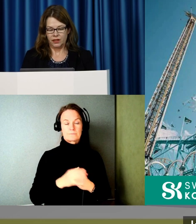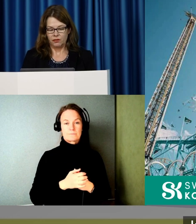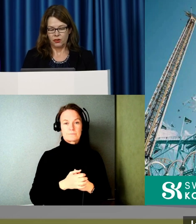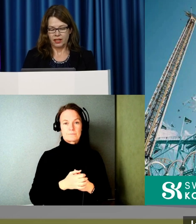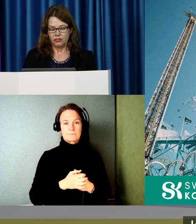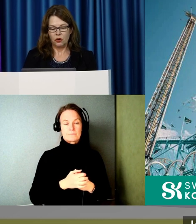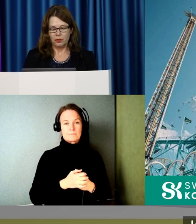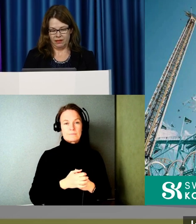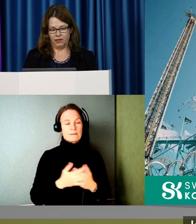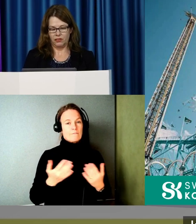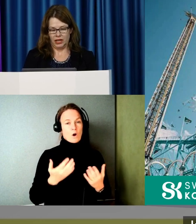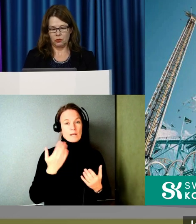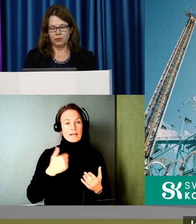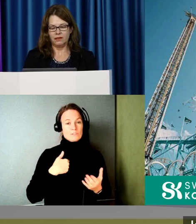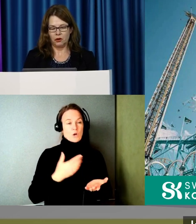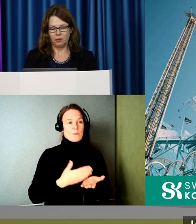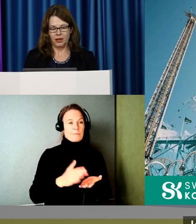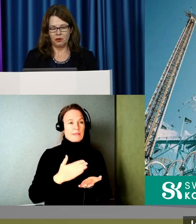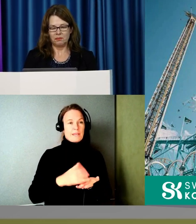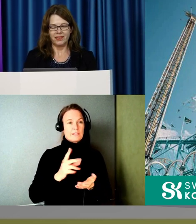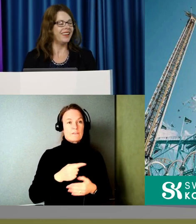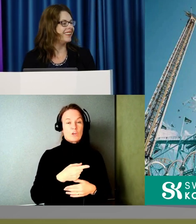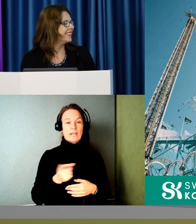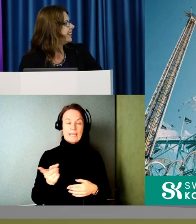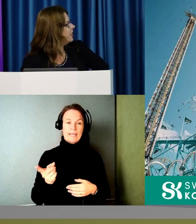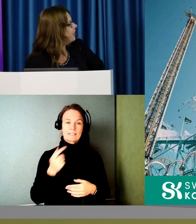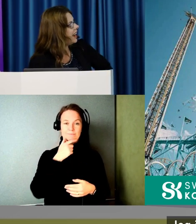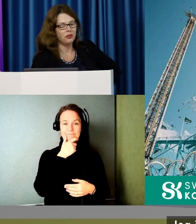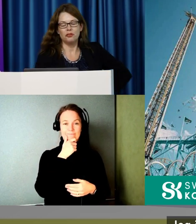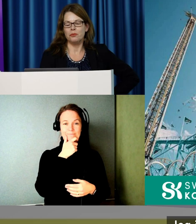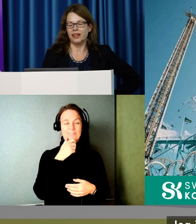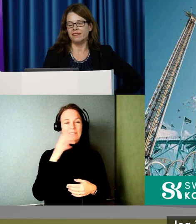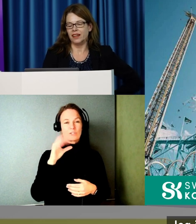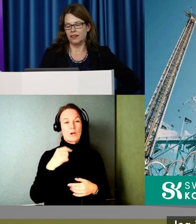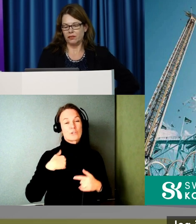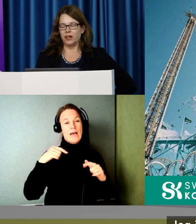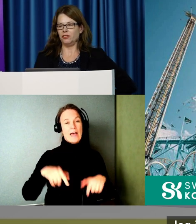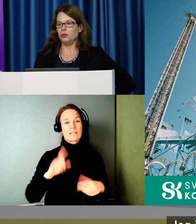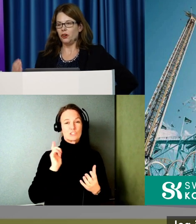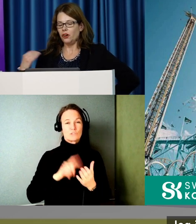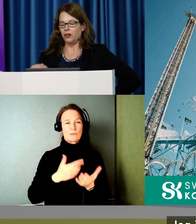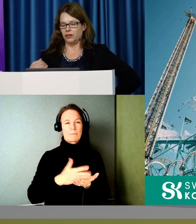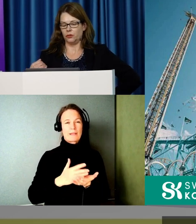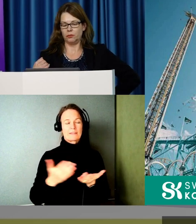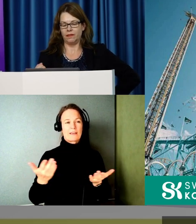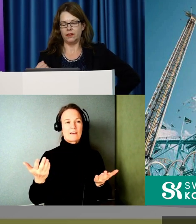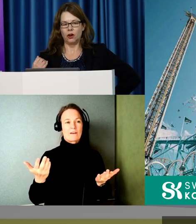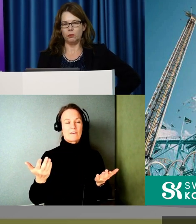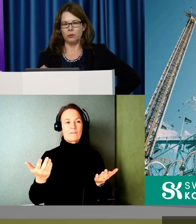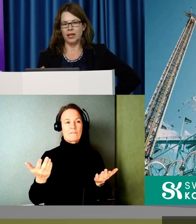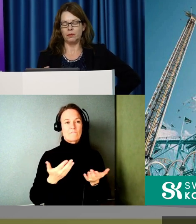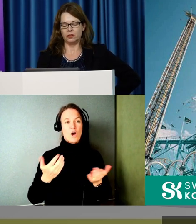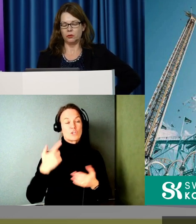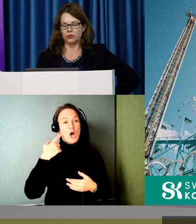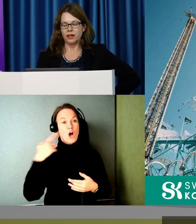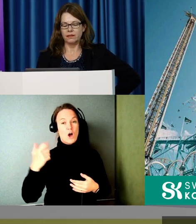Ja, vad kan jag berätta för er och bidra med då? Jag är här då för att berätta, vad är det som jag hör att konsumenterna